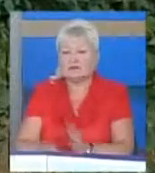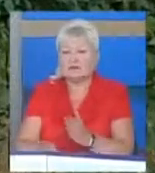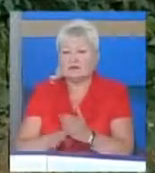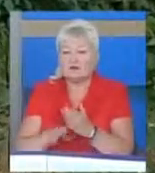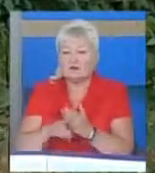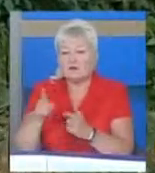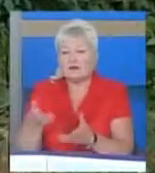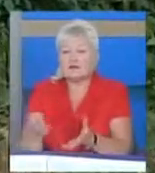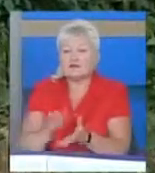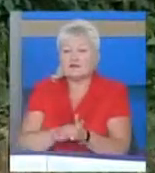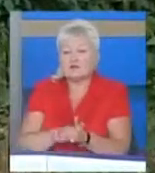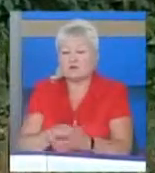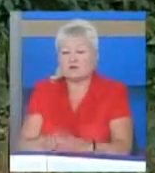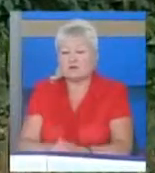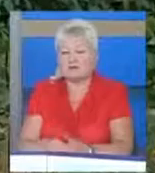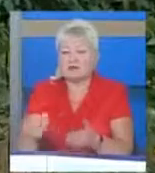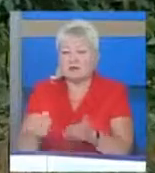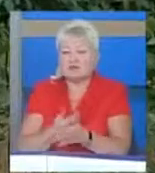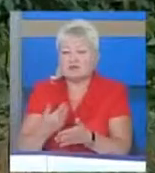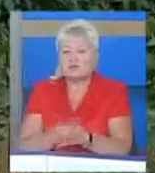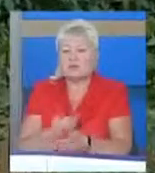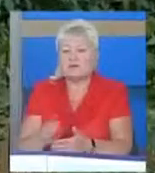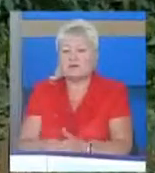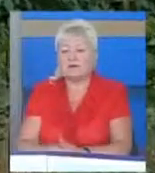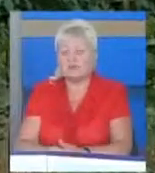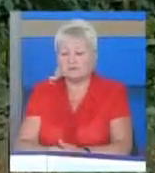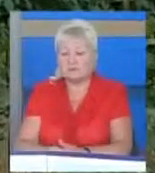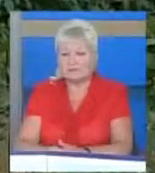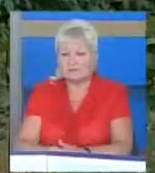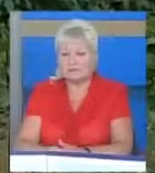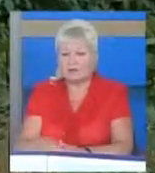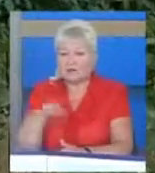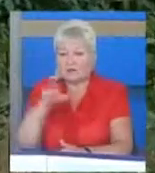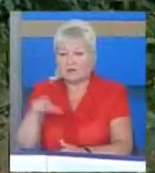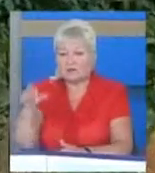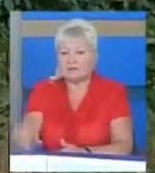мені знайомитись з новими людьми.